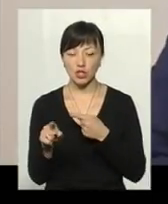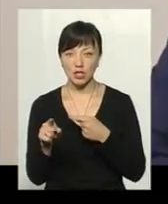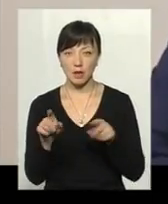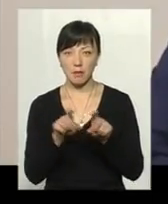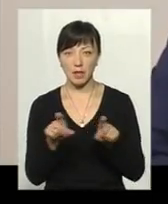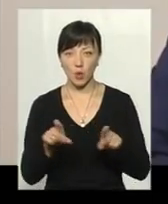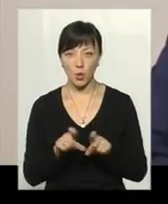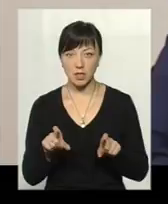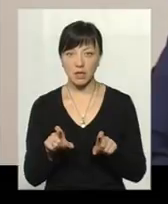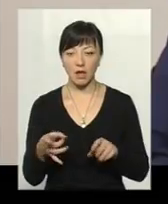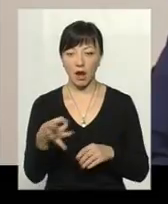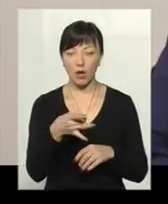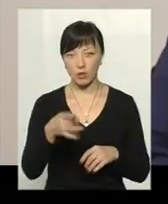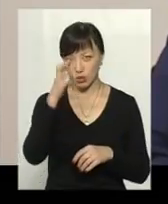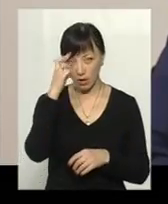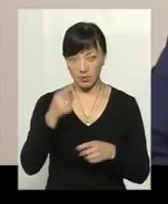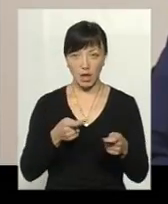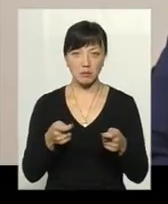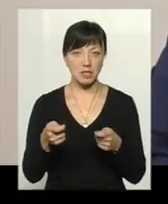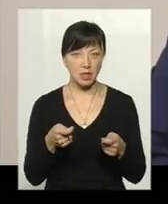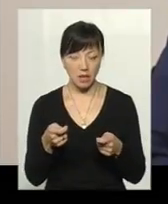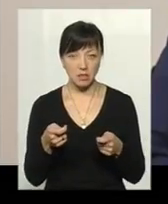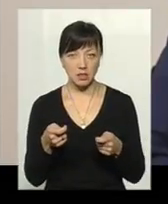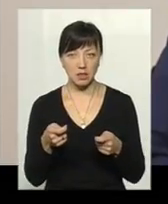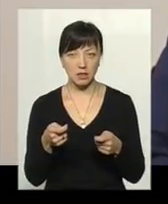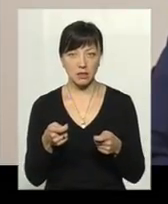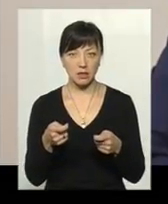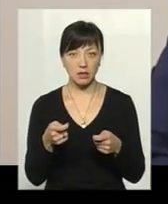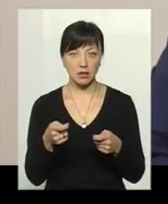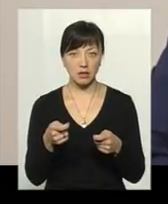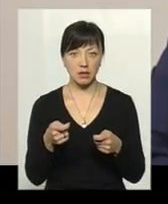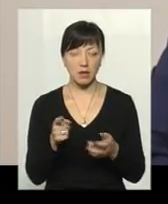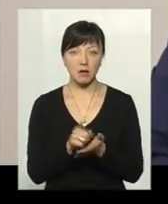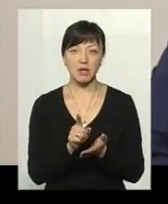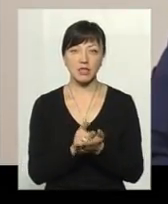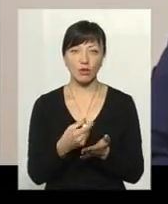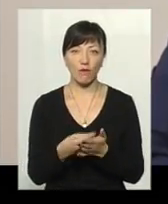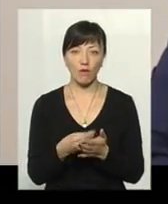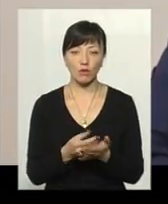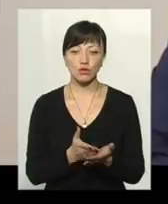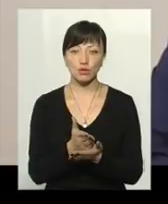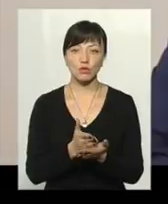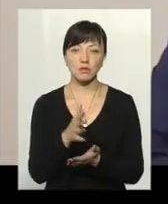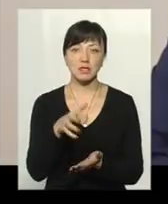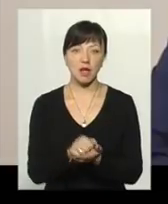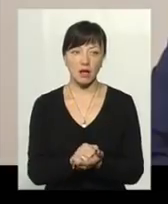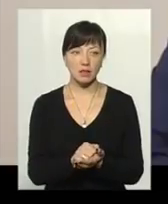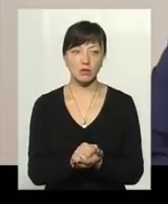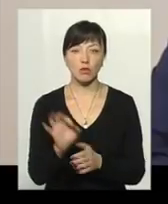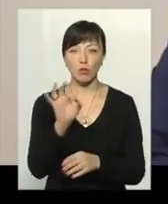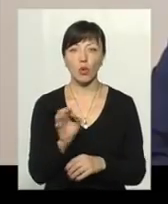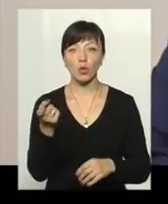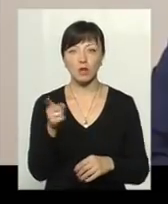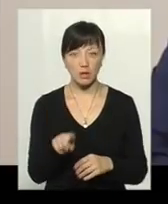підрозділів районних державних адміністрацій, пенсійного фонду, служби зайнятості, щодо